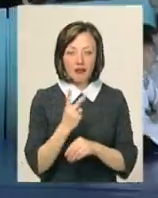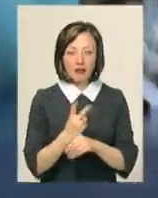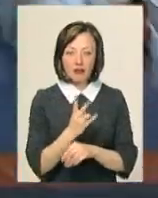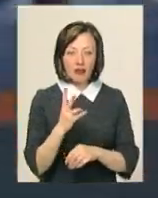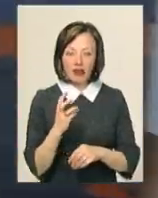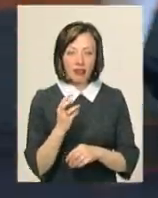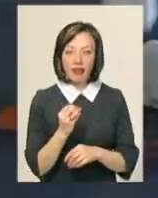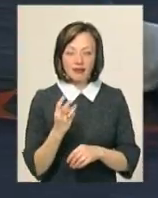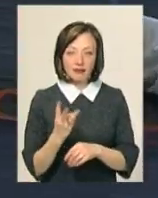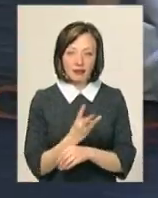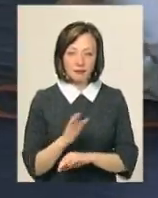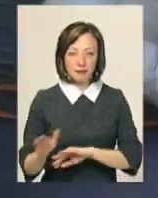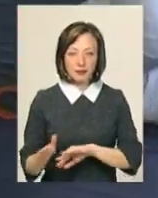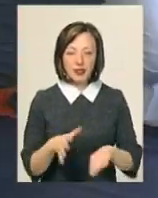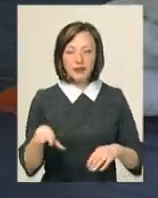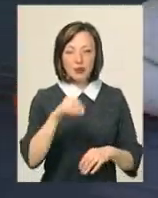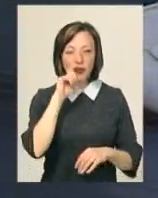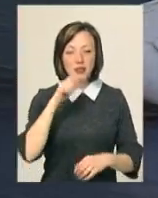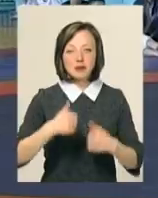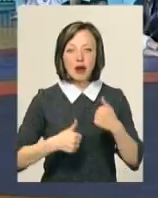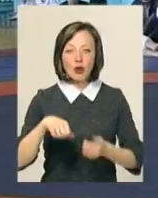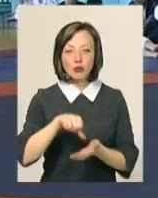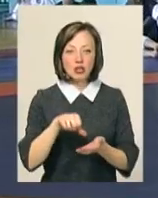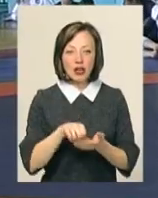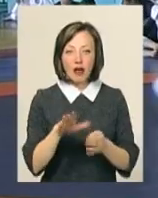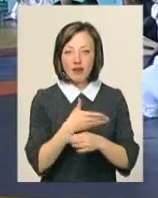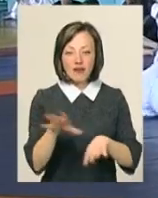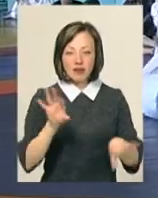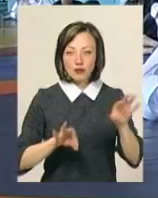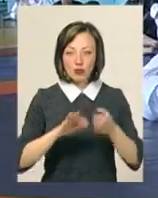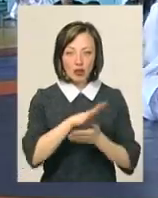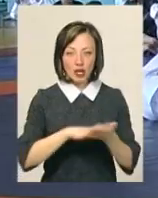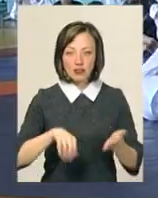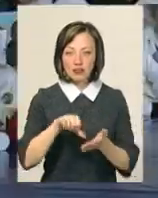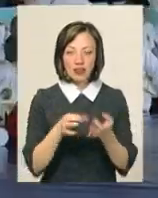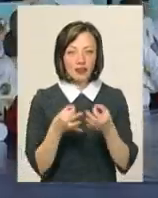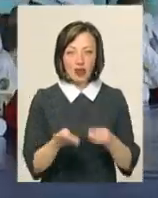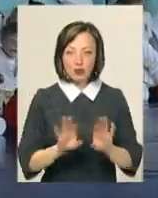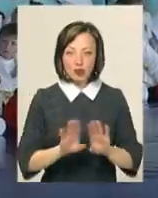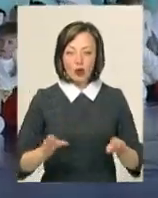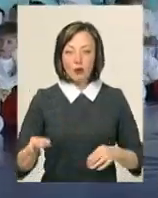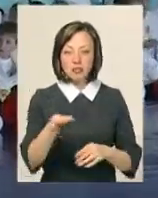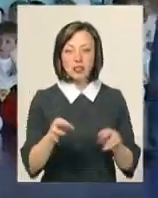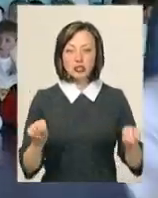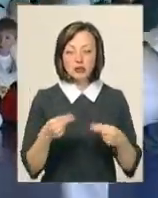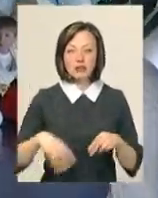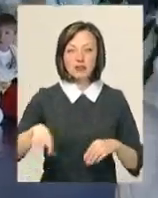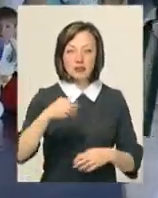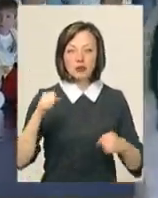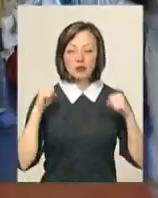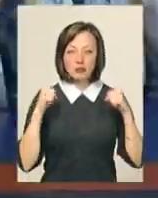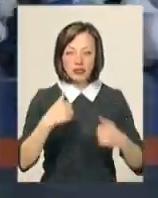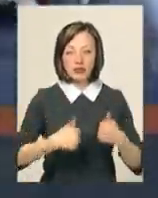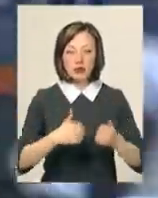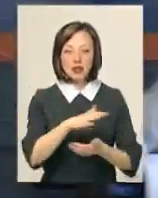три. На всеукраїнських змаганнях учасників, які не пройшли кваліфікаційний етап, до подальших виступів не допускають. На областих чемпіонатах усі спортсмени